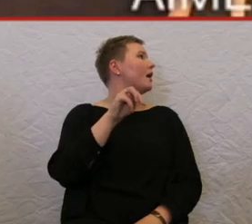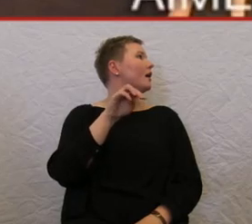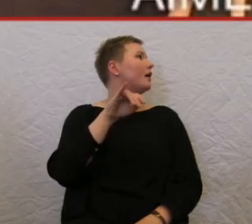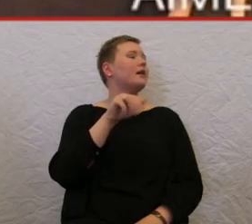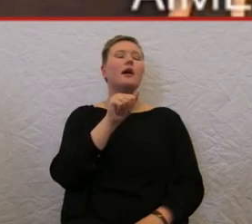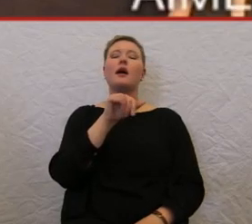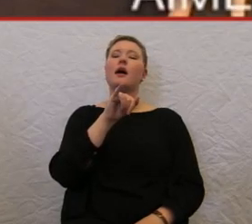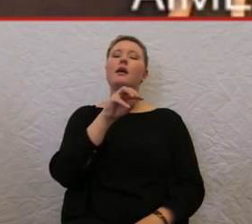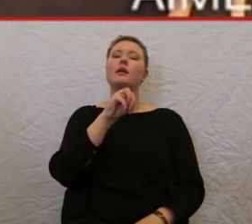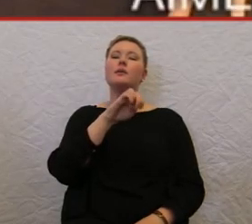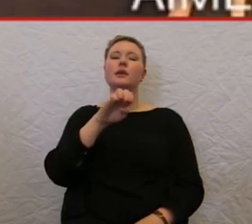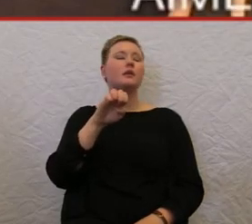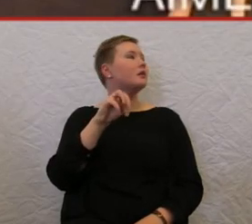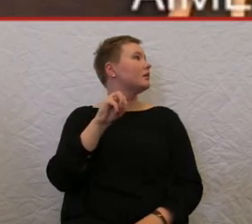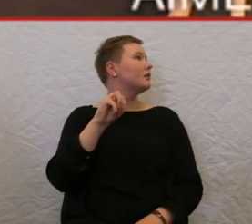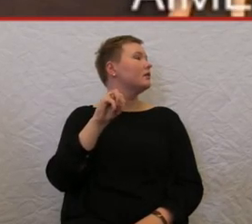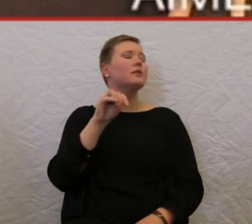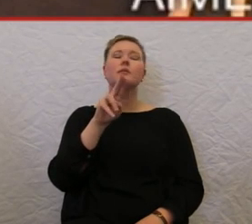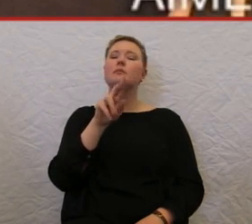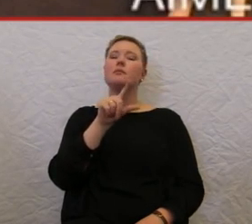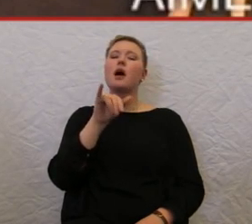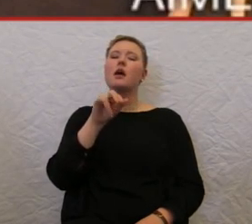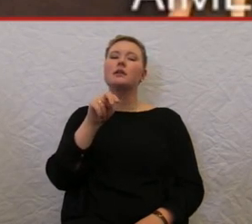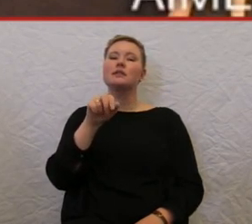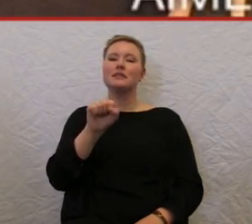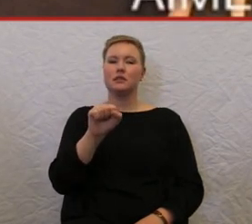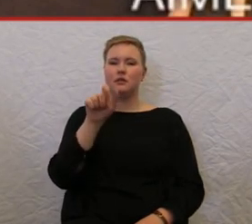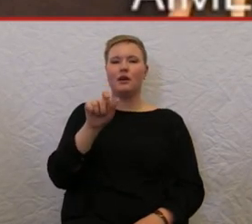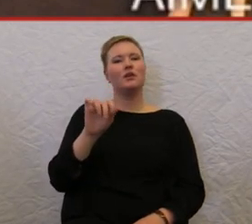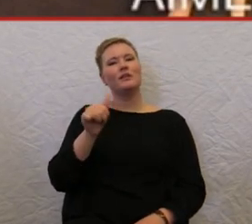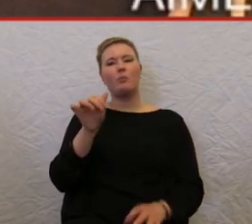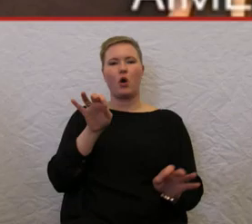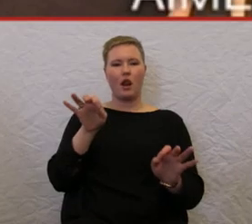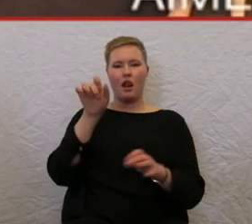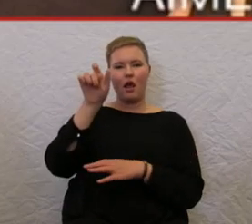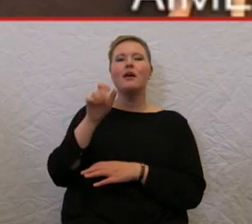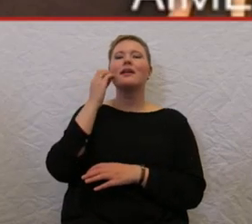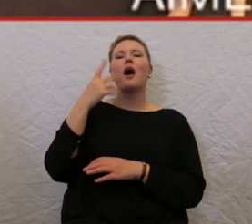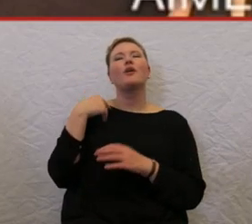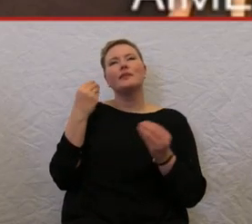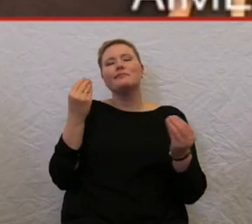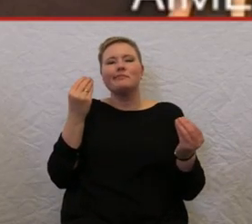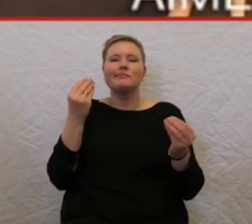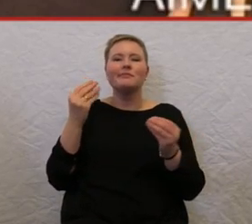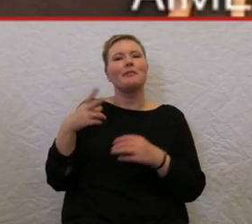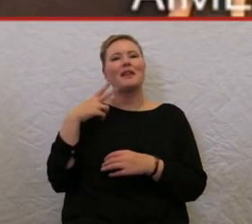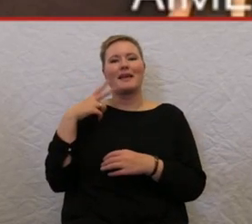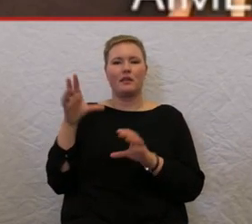Ist jetzt auch natürlich eine sehr privilegierte Gruppe von Menschen. Aber sie ist ein Topmodel der Unterschenkelfehlen.